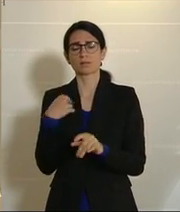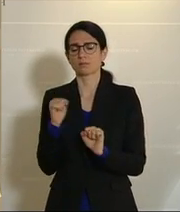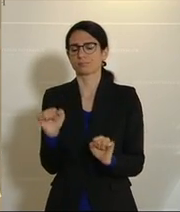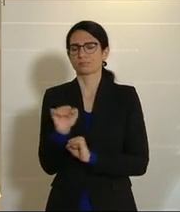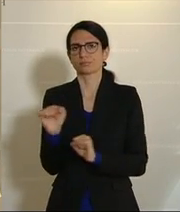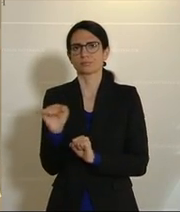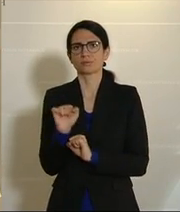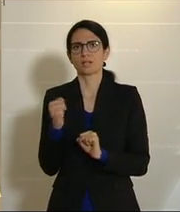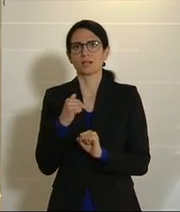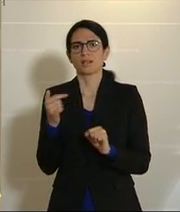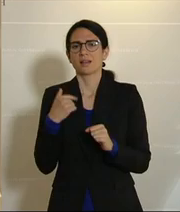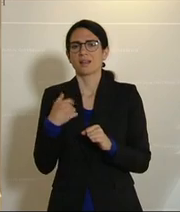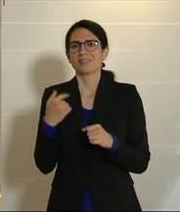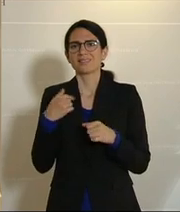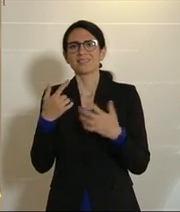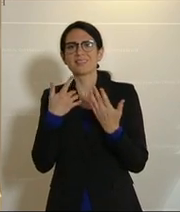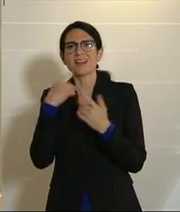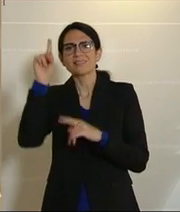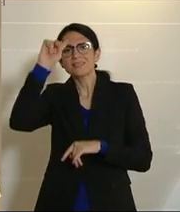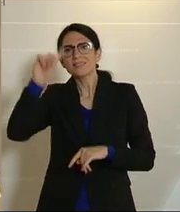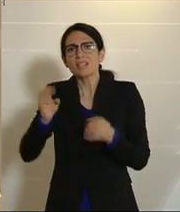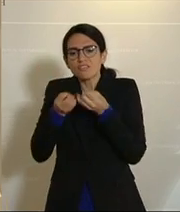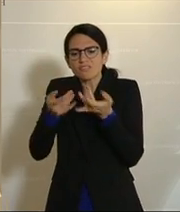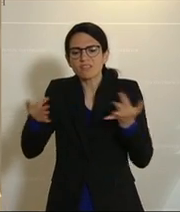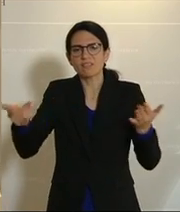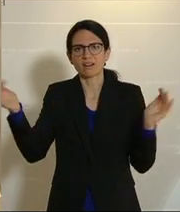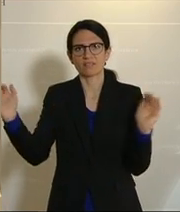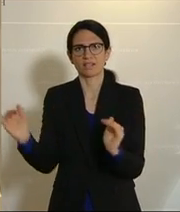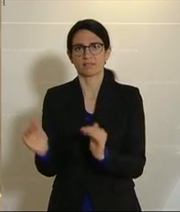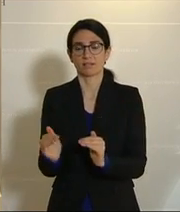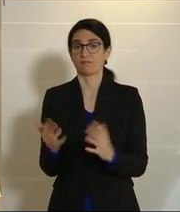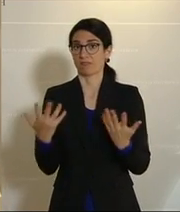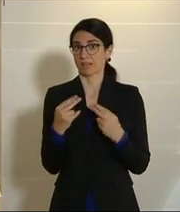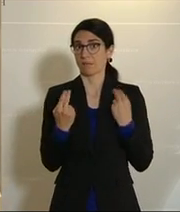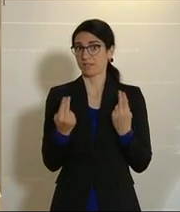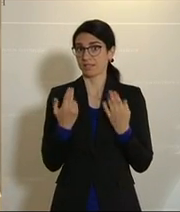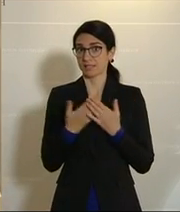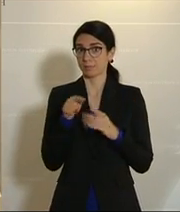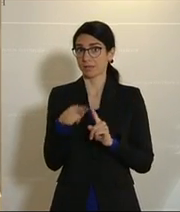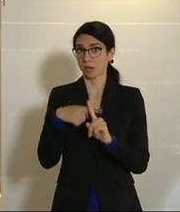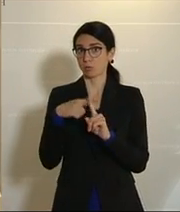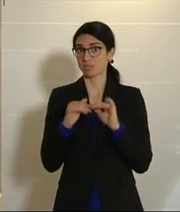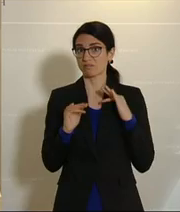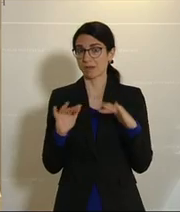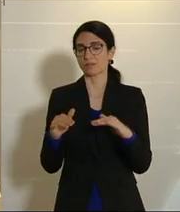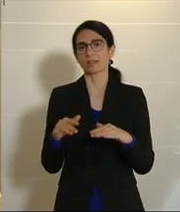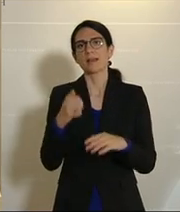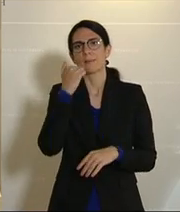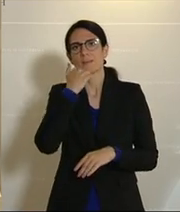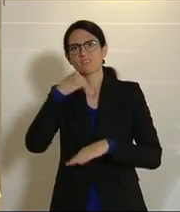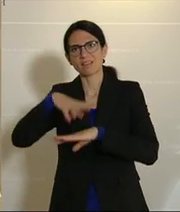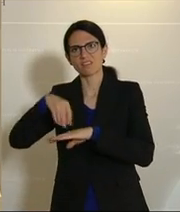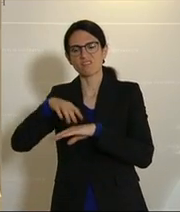dramatisch die Artenvielfalt, auch wir in Österreich. Was ist der wichtigste Hebel? Auf den privaten Flächen, aber natürlich auf den